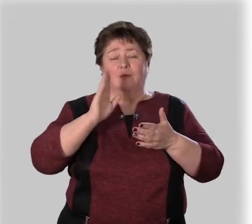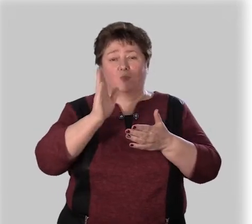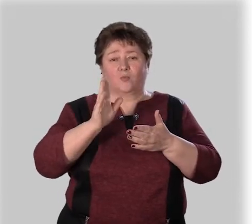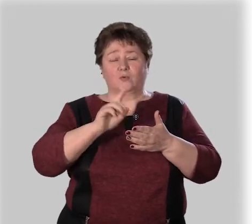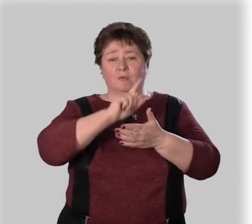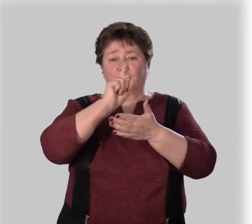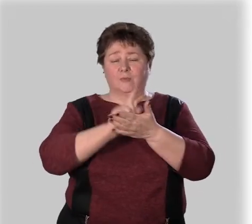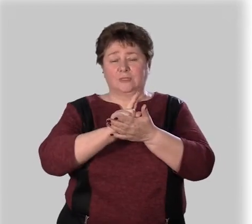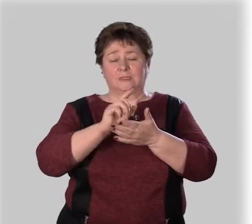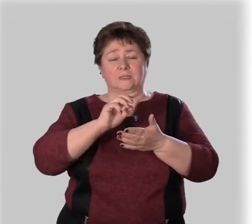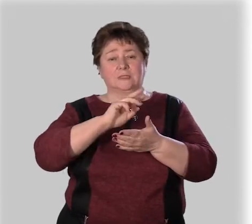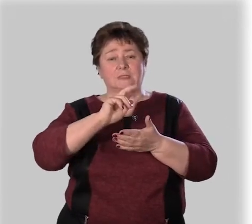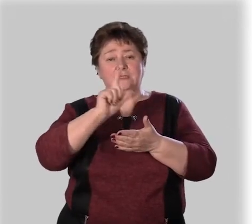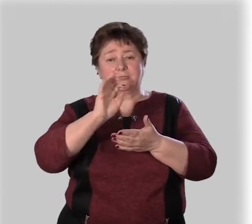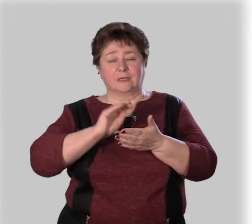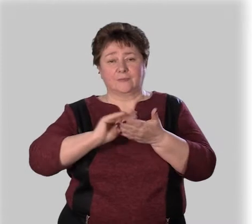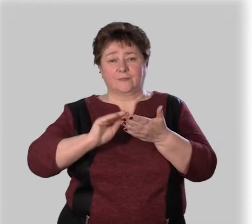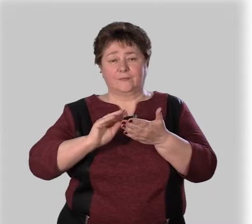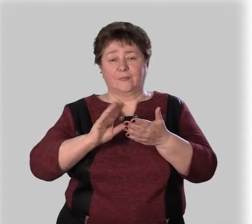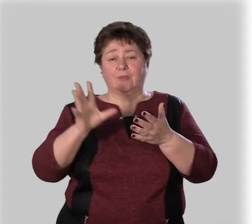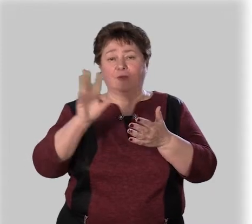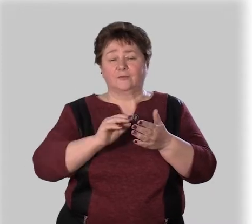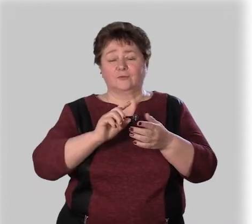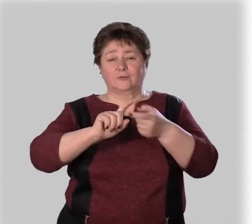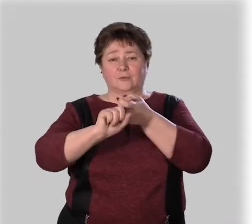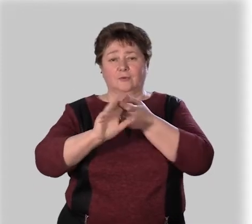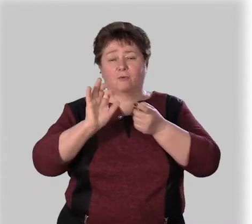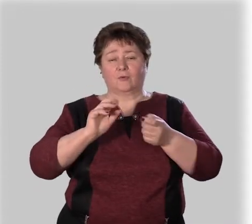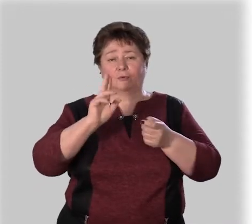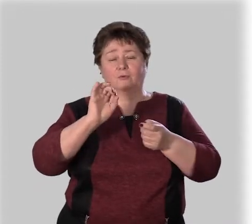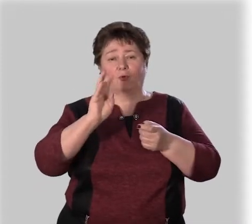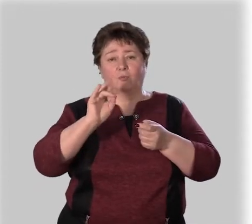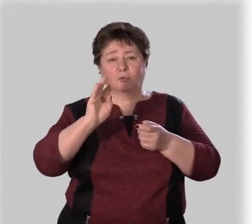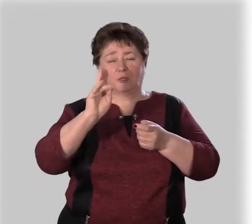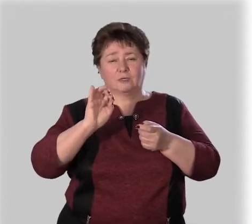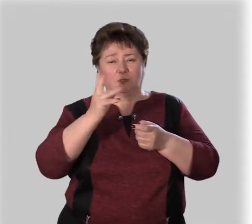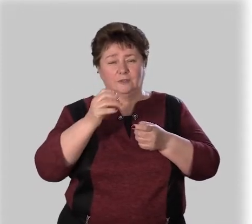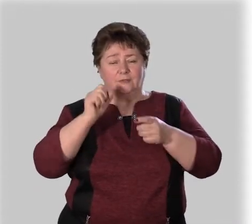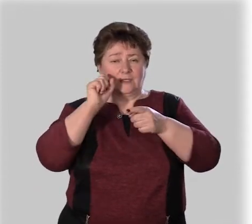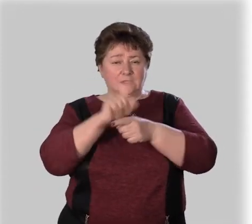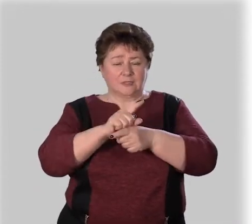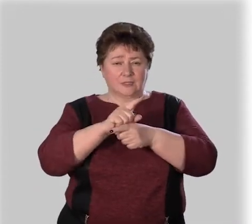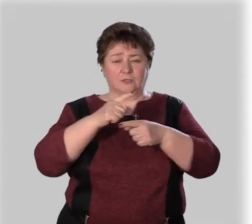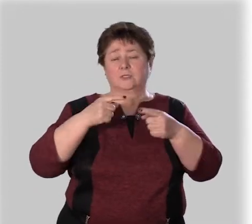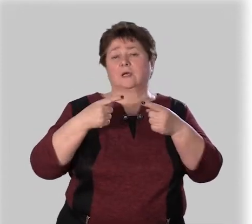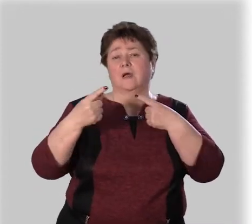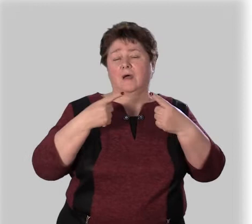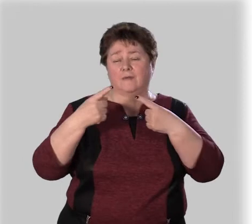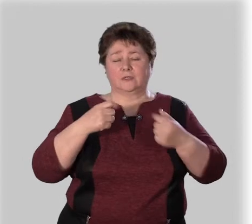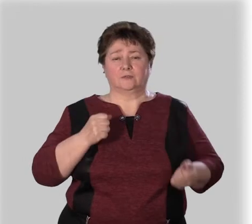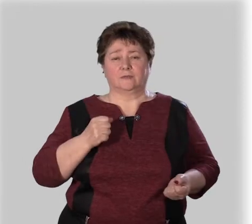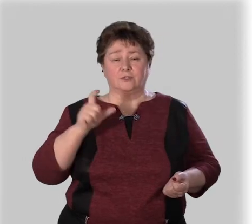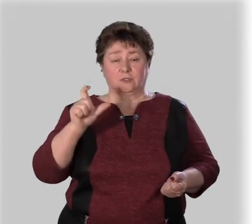Тогда мы поставим вопросительный знак. Всё зависит от коммуникативной задачи говорящего.